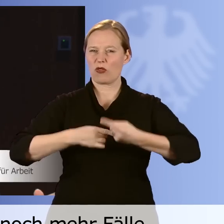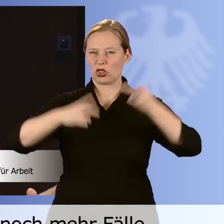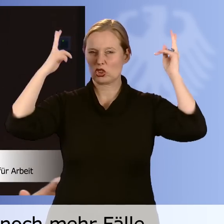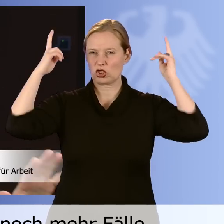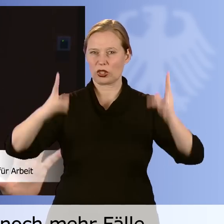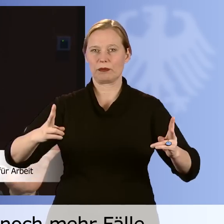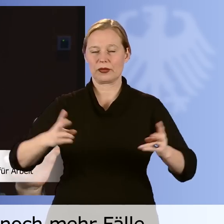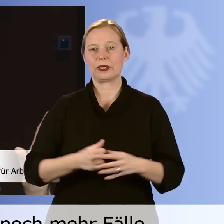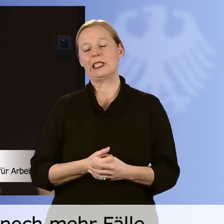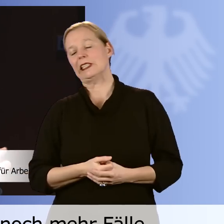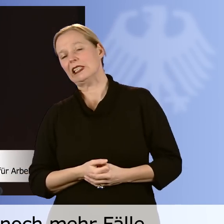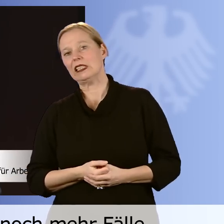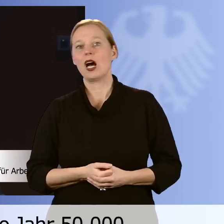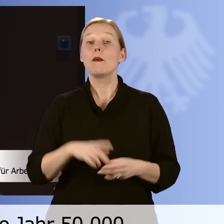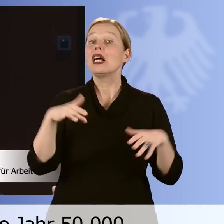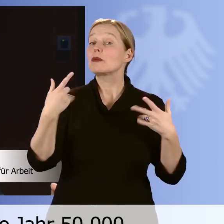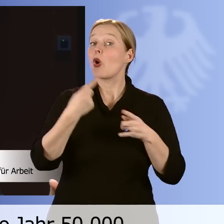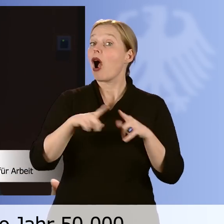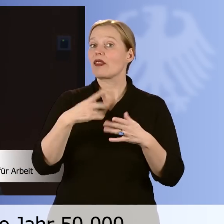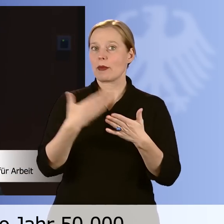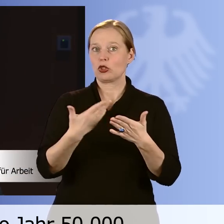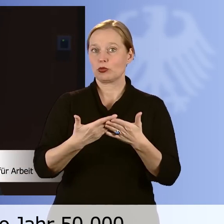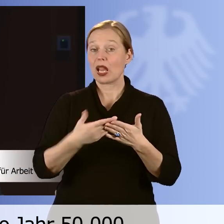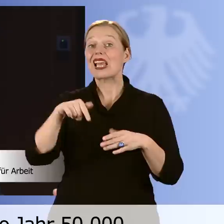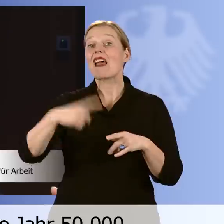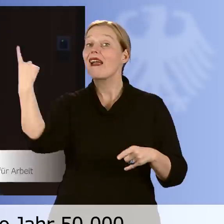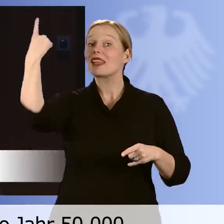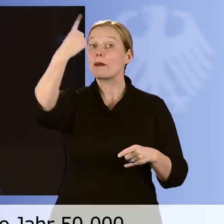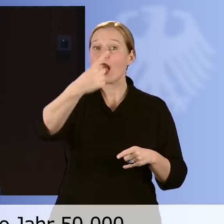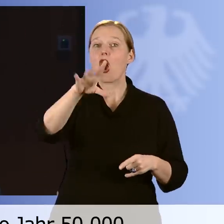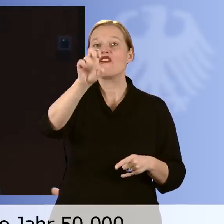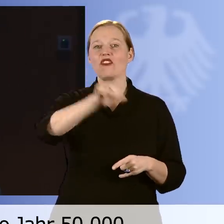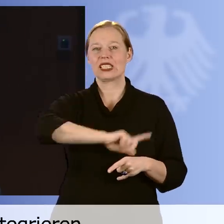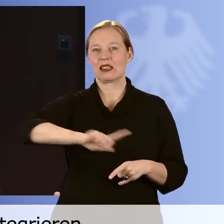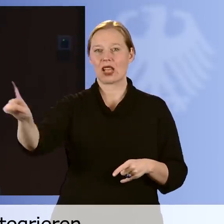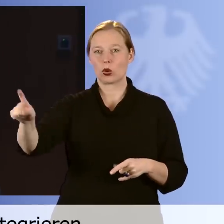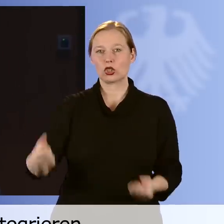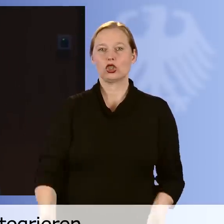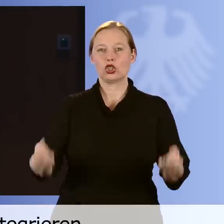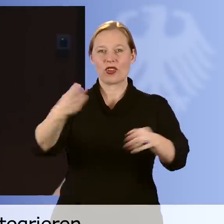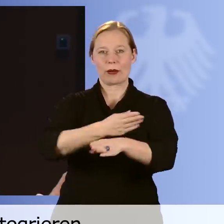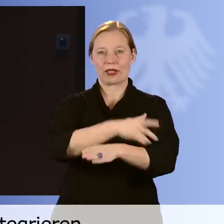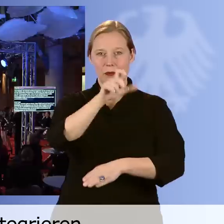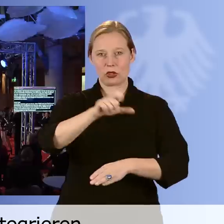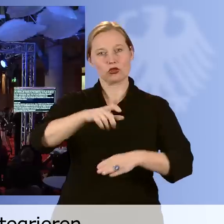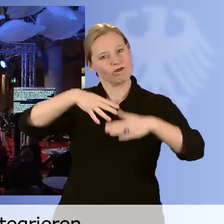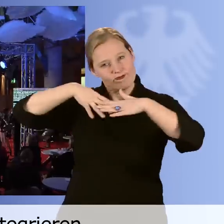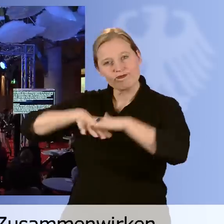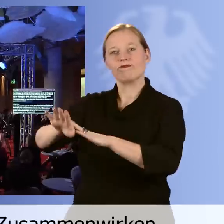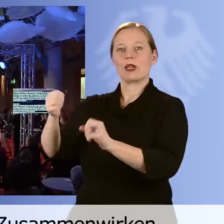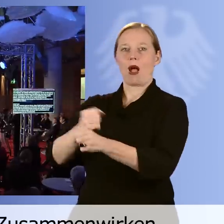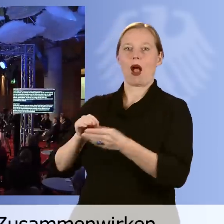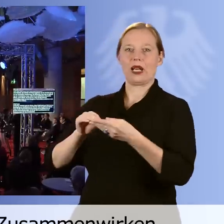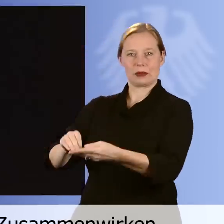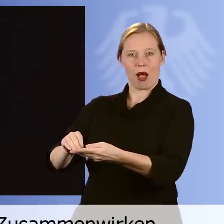wahrscheinlich noch mehr Fälle. Ich will nur mal ein Gegenbeispiel machen. Es gelingt uns pro Jahr, 50.000 schwerbehinderte Menschen in den Arbeitsmarkt zu integrieren.